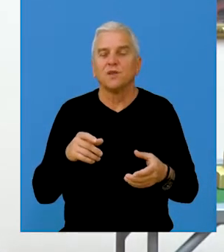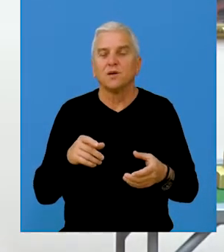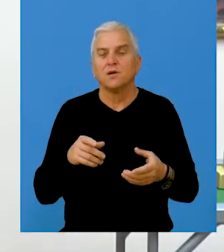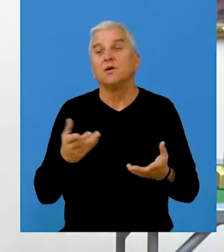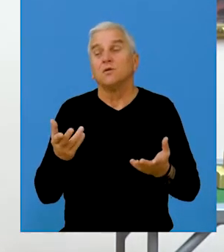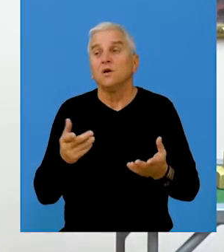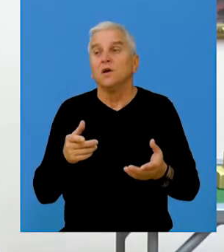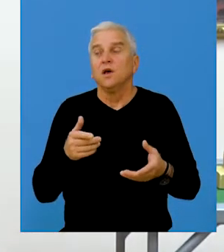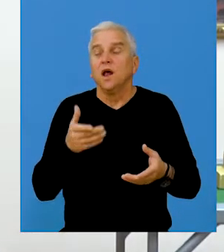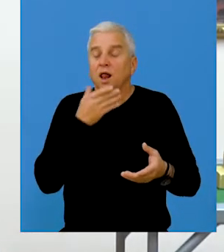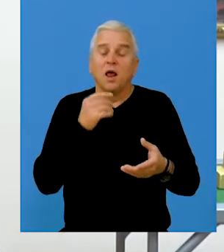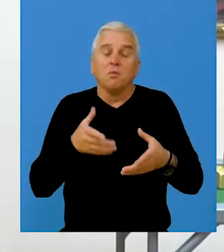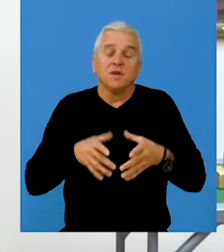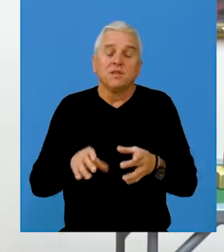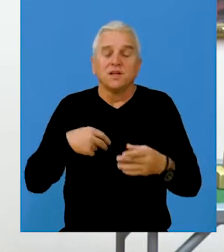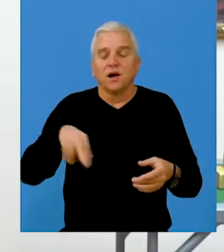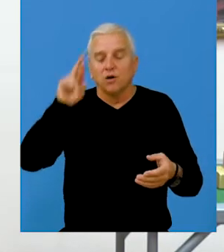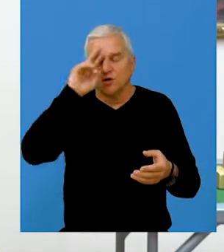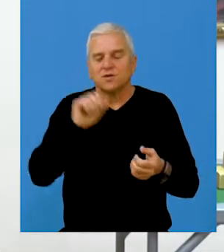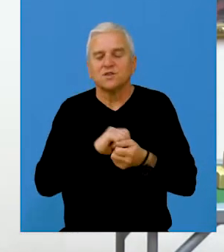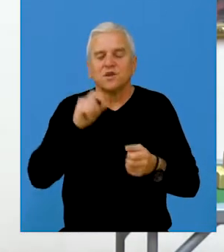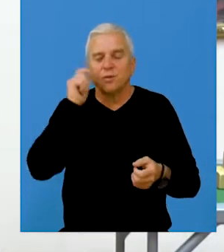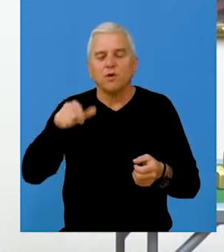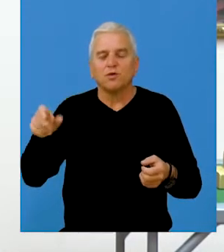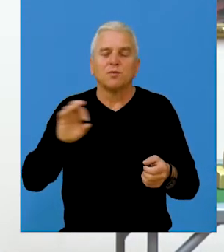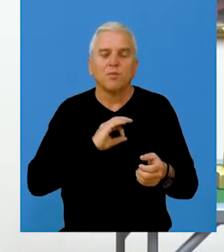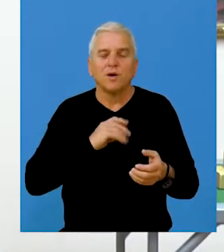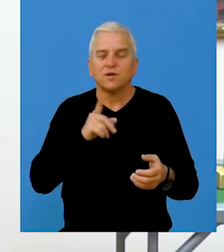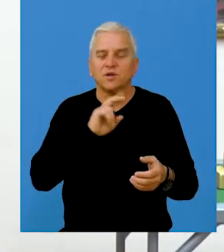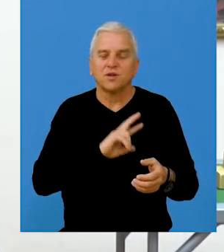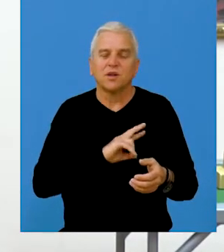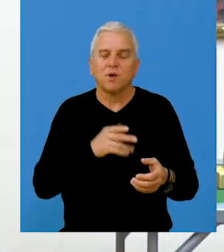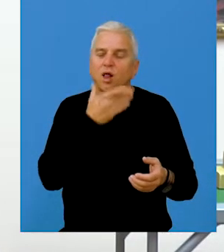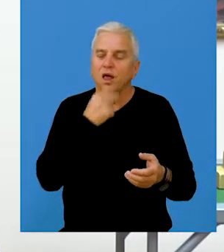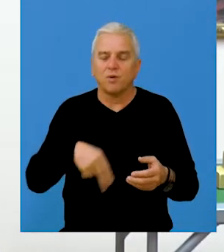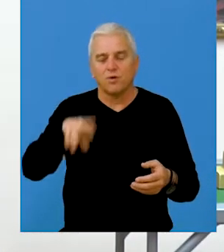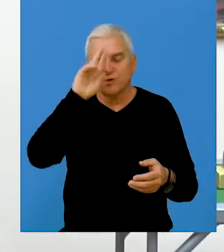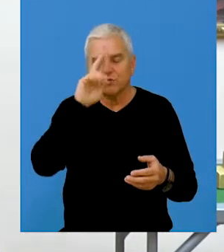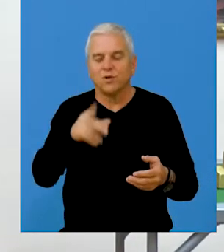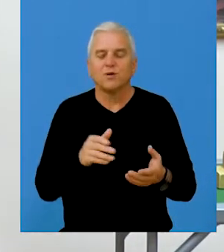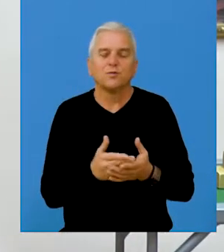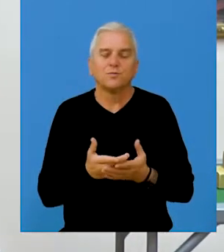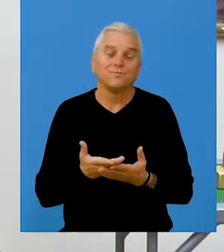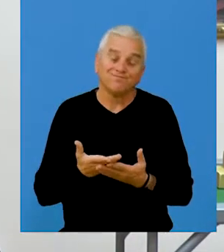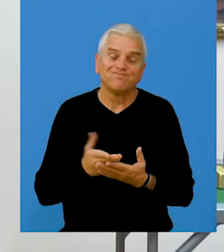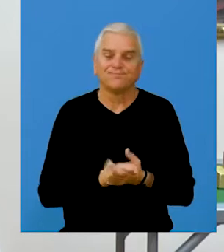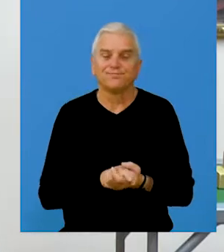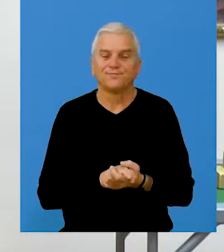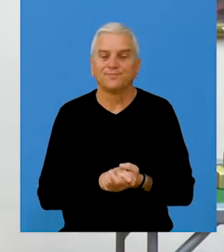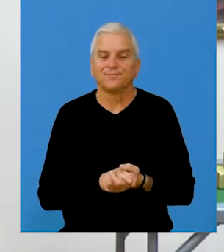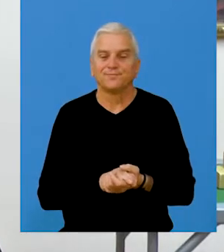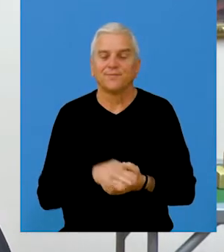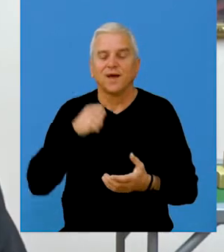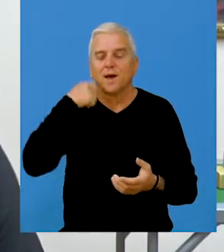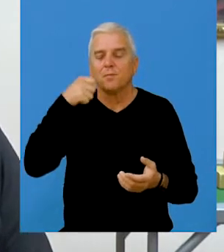uradi, da se to snimi u studiju i da se izde dan CD svim građanima Bečeja, da imaju malo za